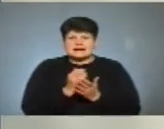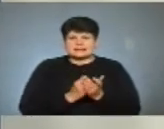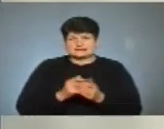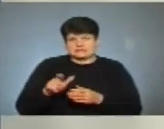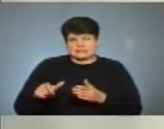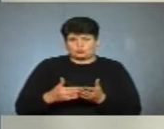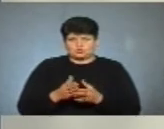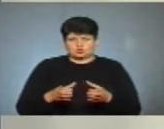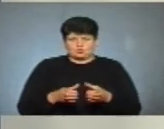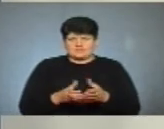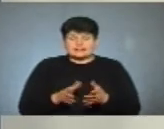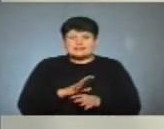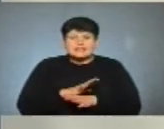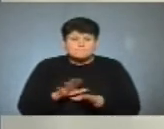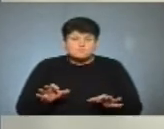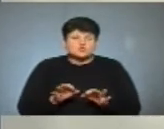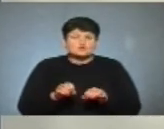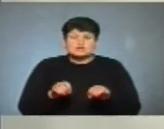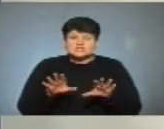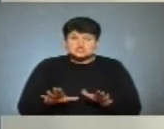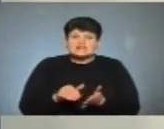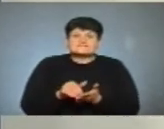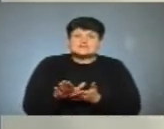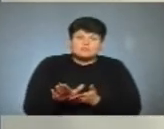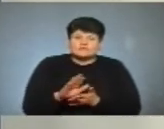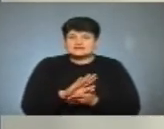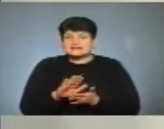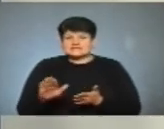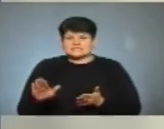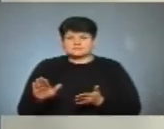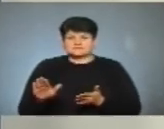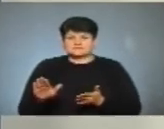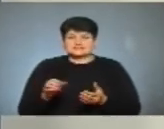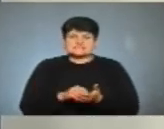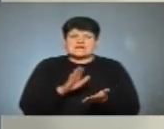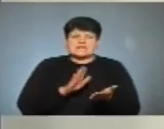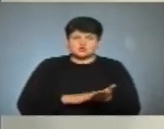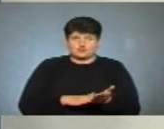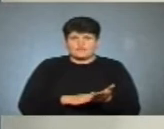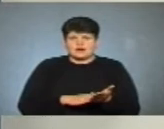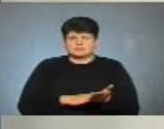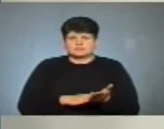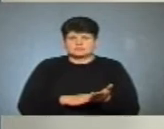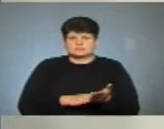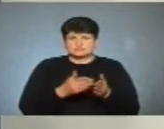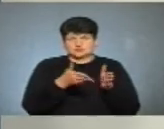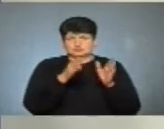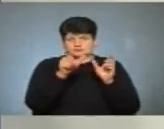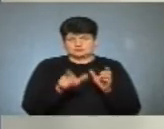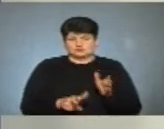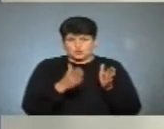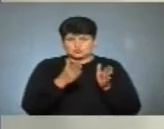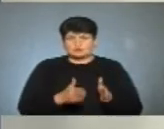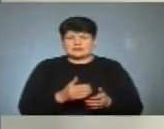від даної політичної партії. Тобто, не було рішення ні відмовити, ні, відповідно, зареєструвати дану особу як